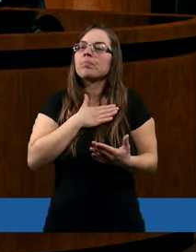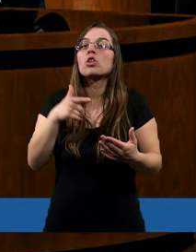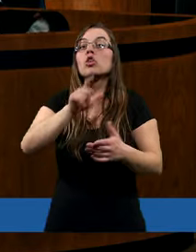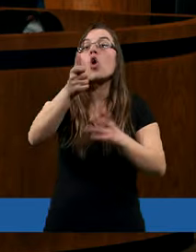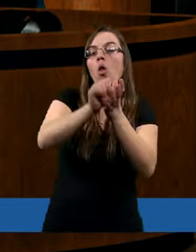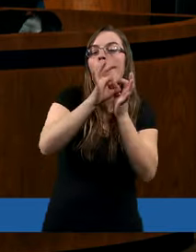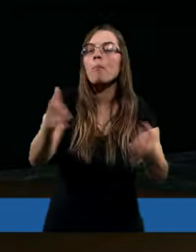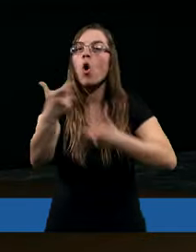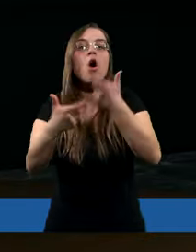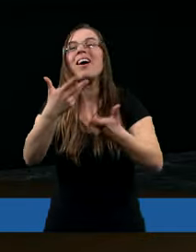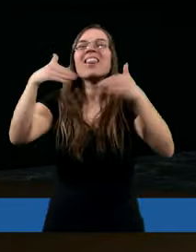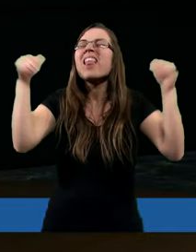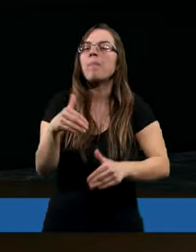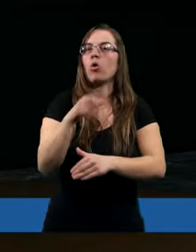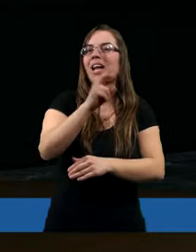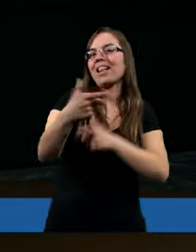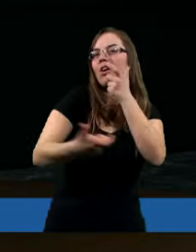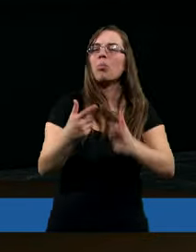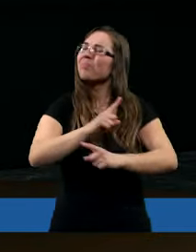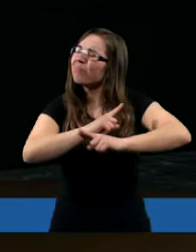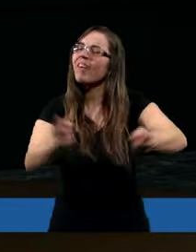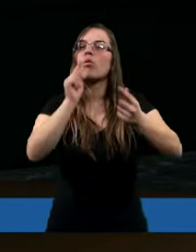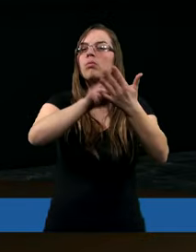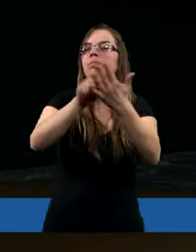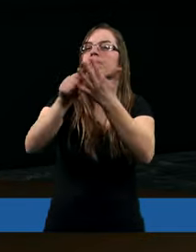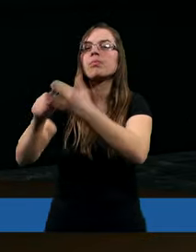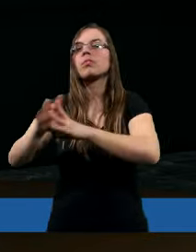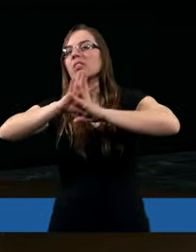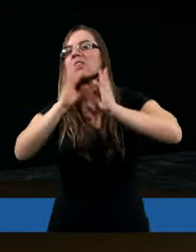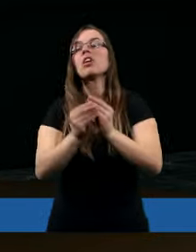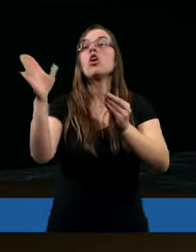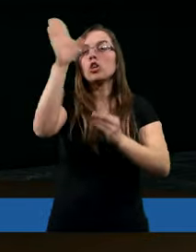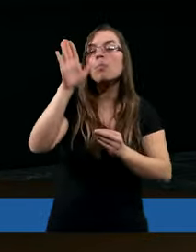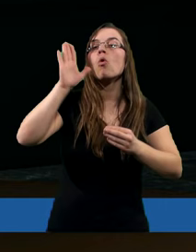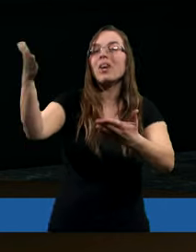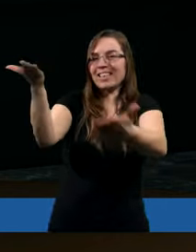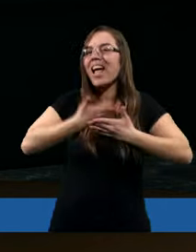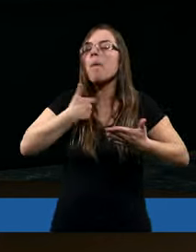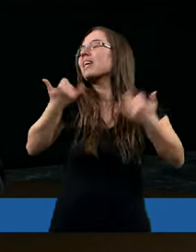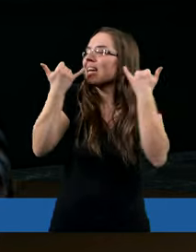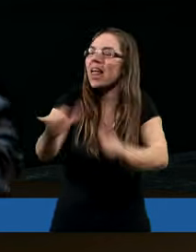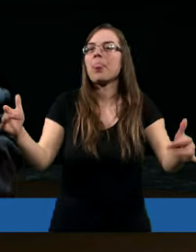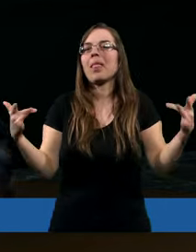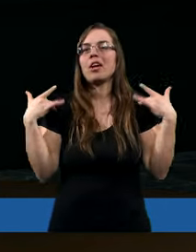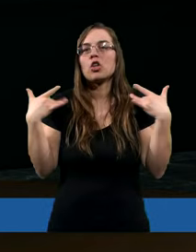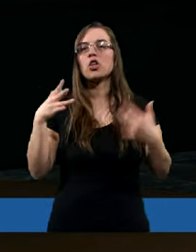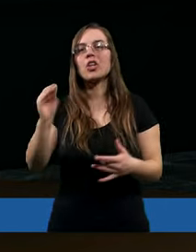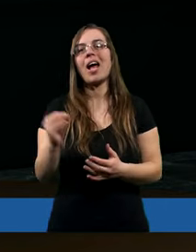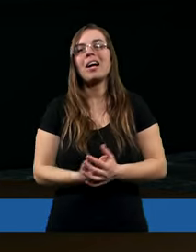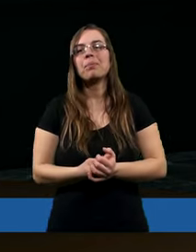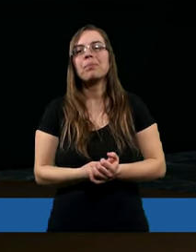tej pory, to jest złe, że nie można tak robić. Tak? Że to jest coś, czego Bóg nie chce. Bóg ma dla mnie inne życie. Więc